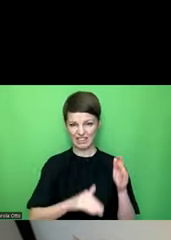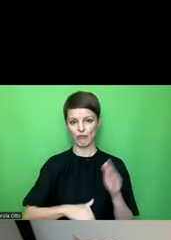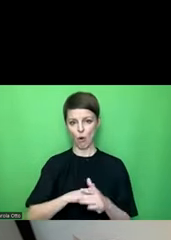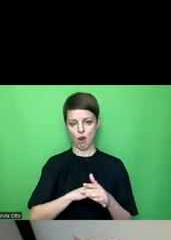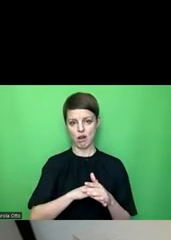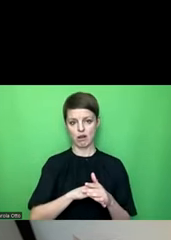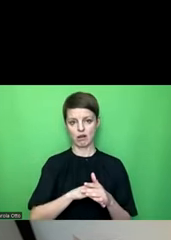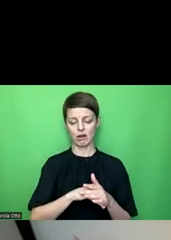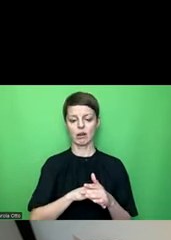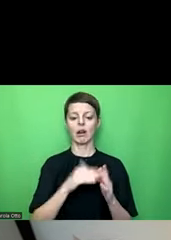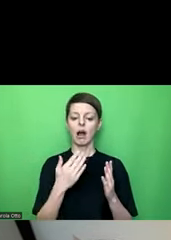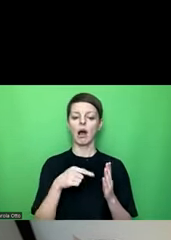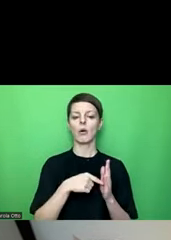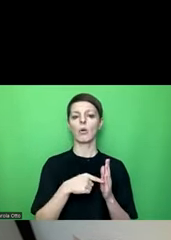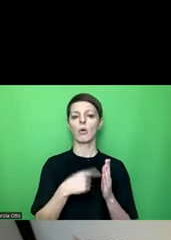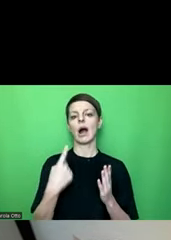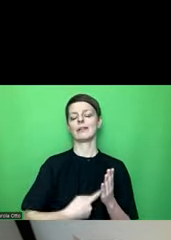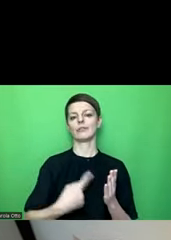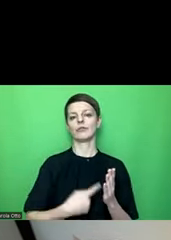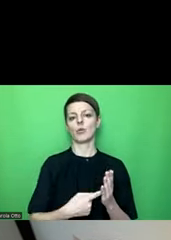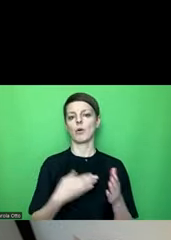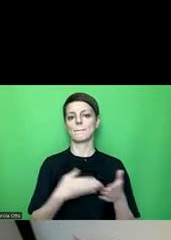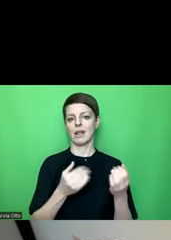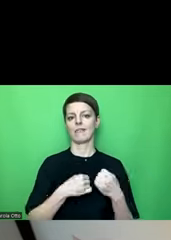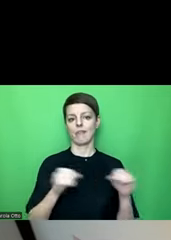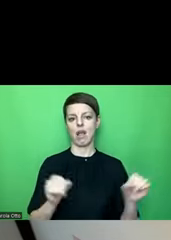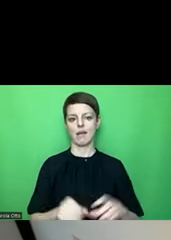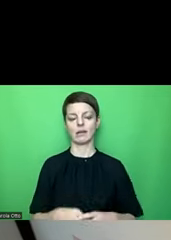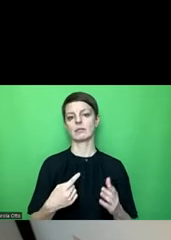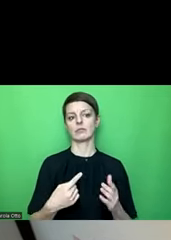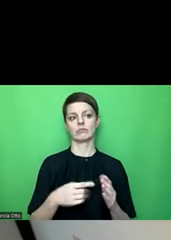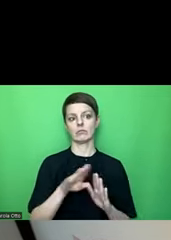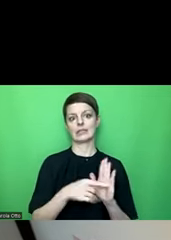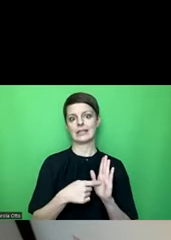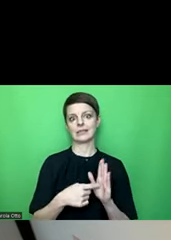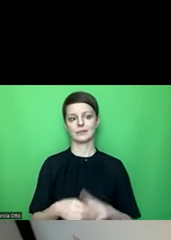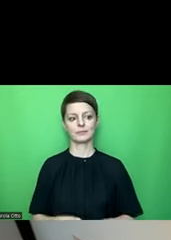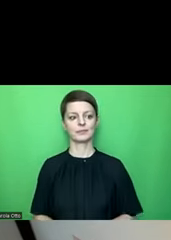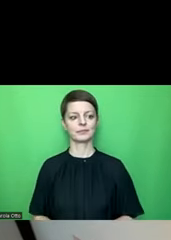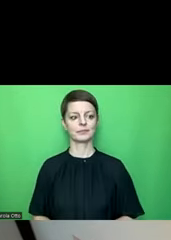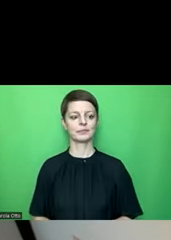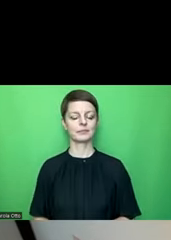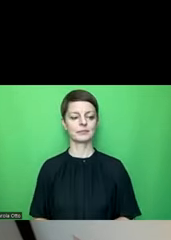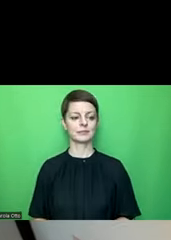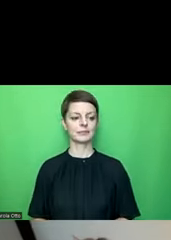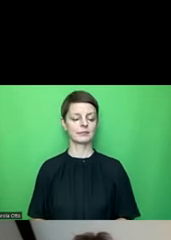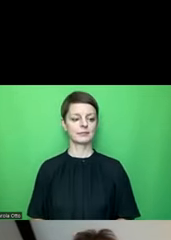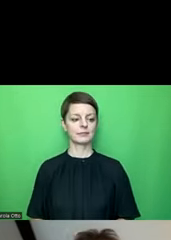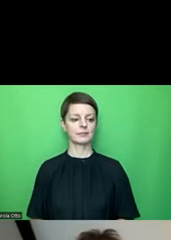das ist auch eine vorgeschriebene Anforderung der Barrierefreiheit. Und was noch wichtig ist,